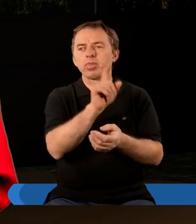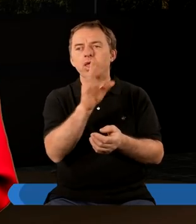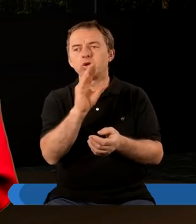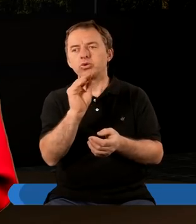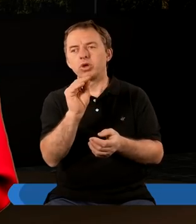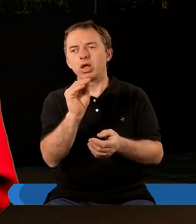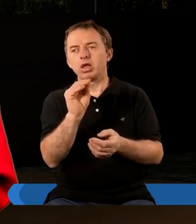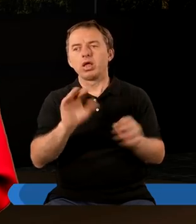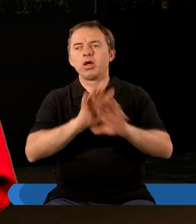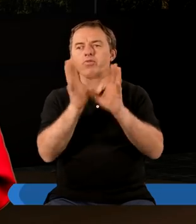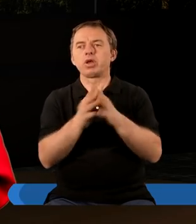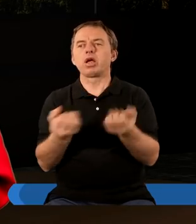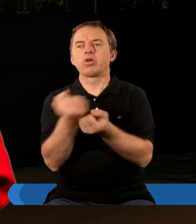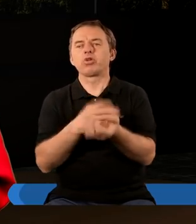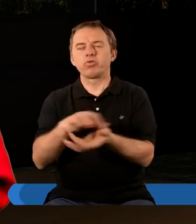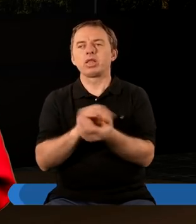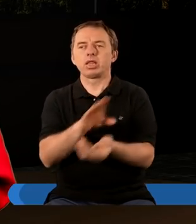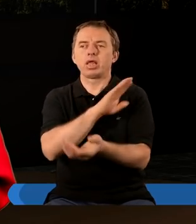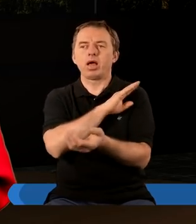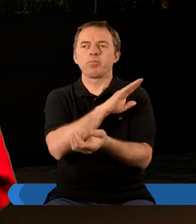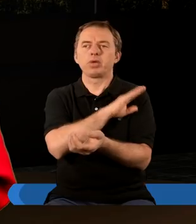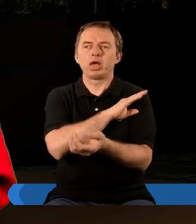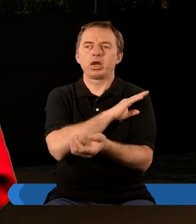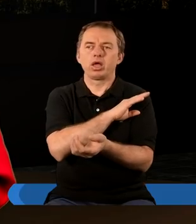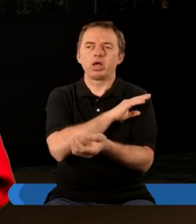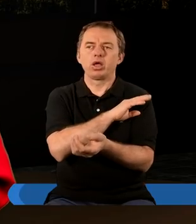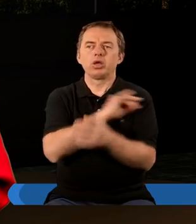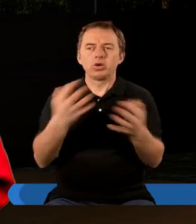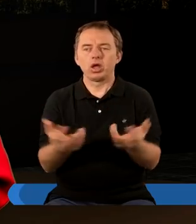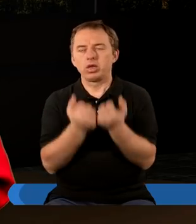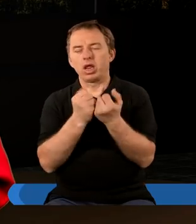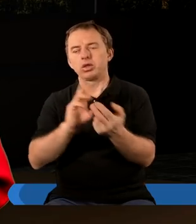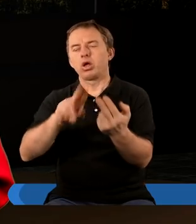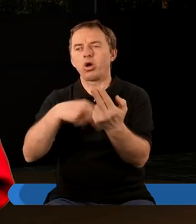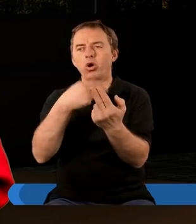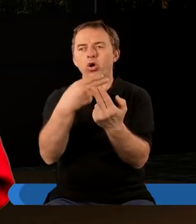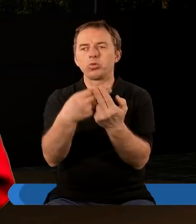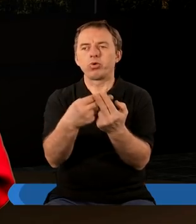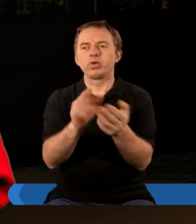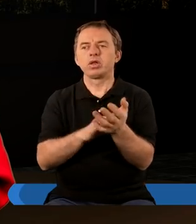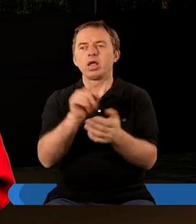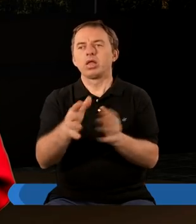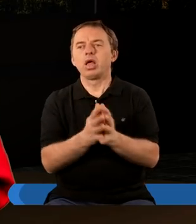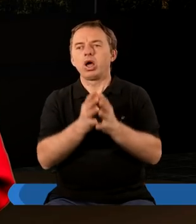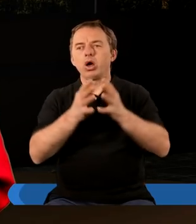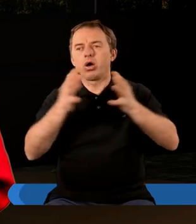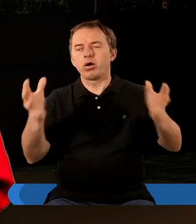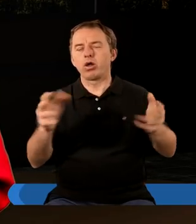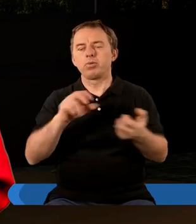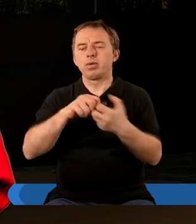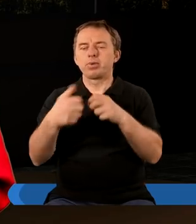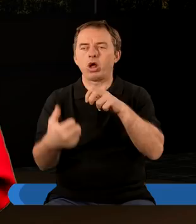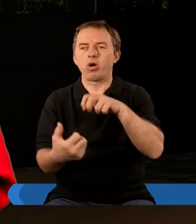że wszechświat zamiera. Czy znajdzie się odpowiedź na ten ogromny